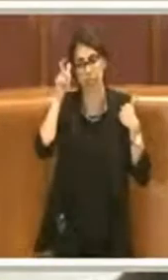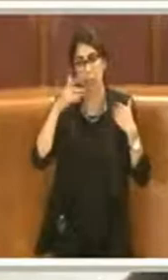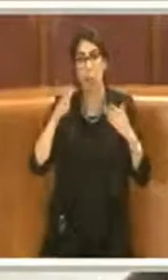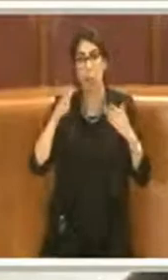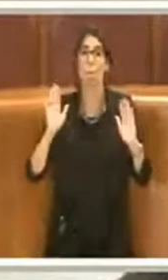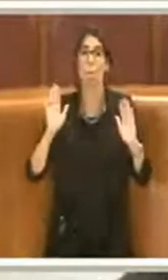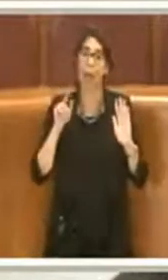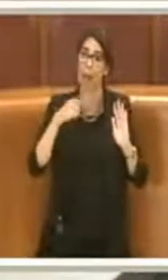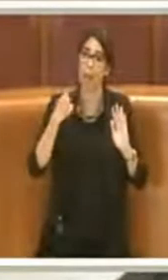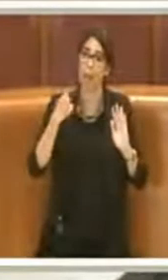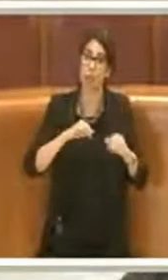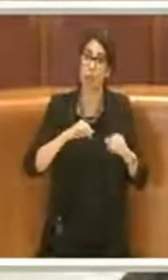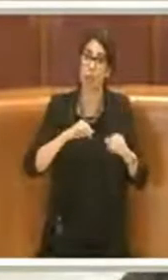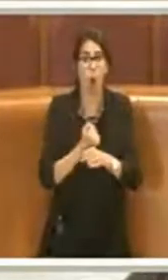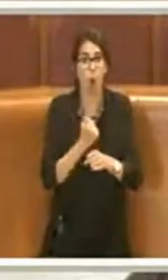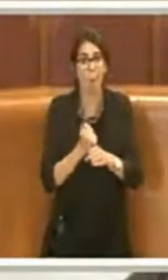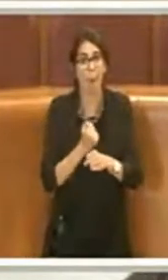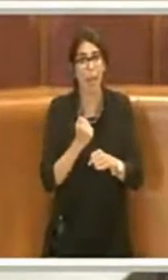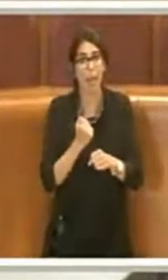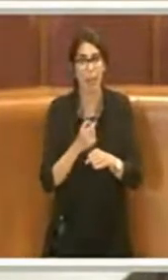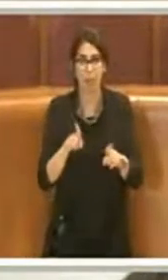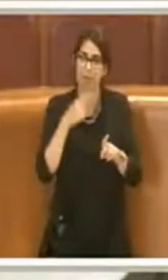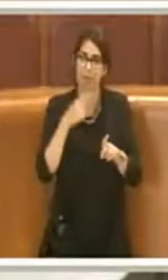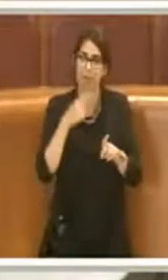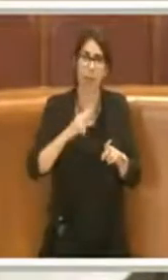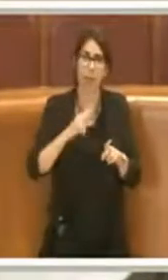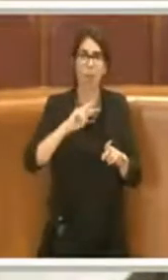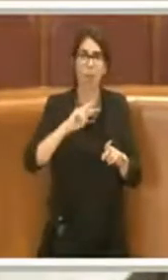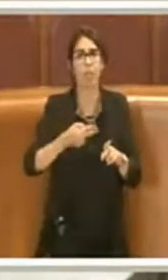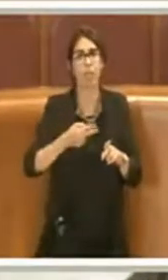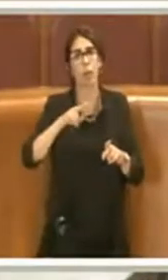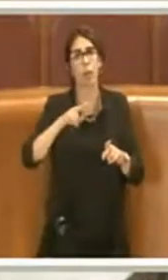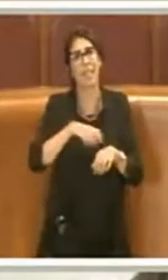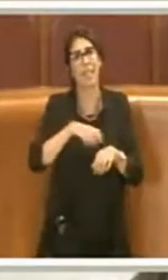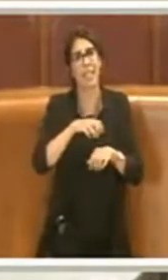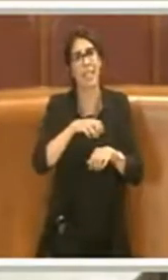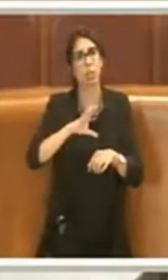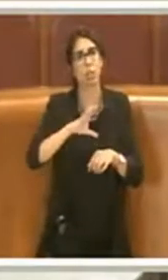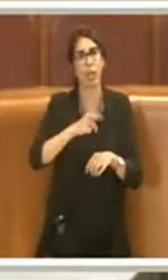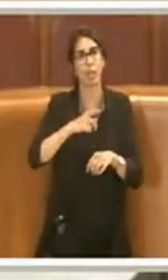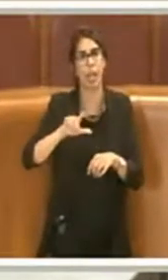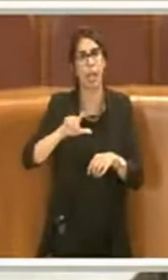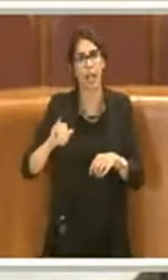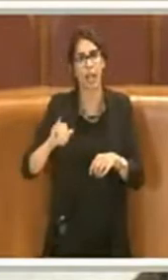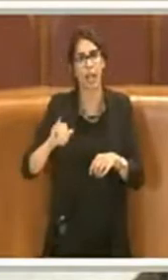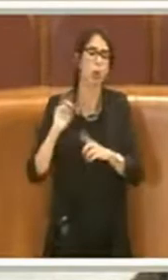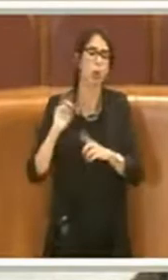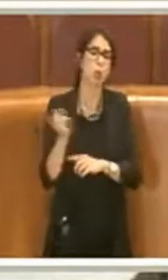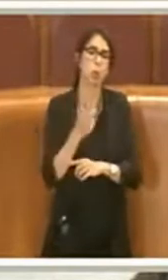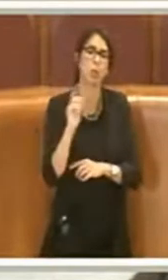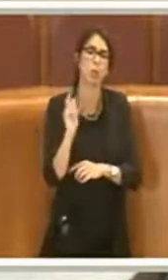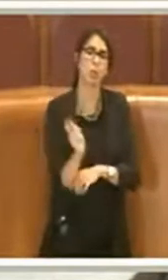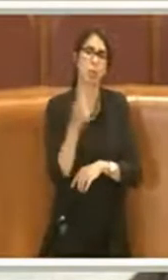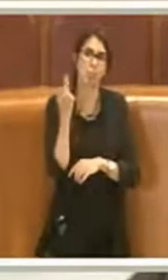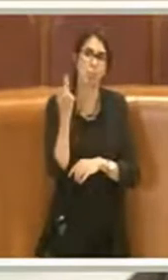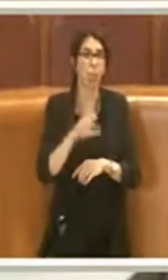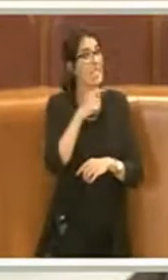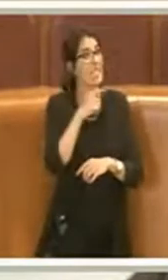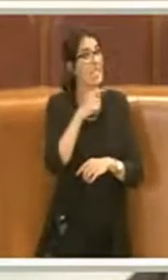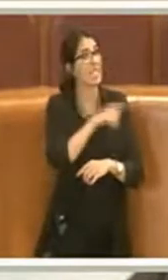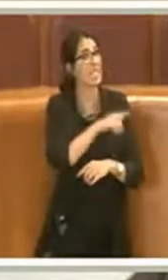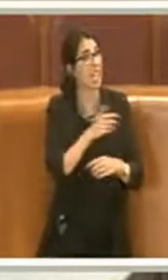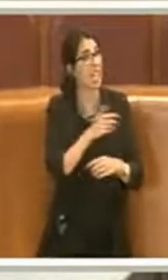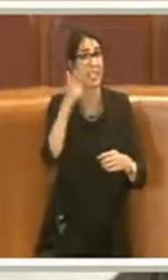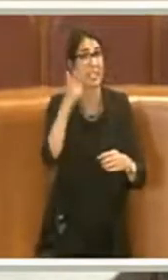così come ha detto il Vice Ministro Castelli, win-win, dove vincono tutti, perché benché se lo accogli una parte dello Stato non spenderà